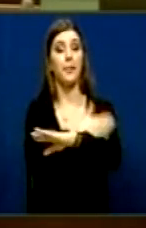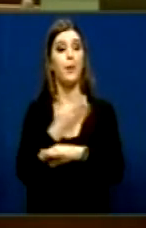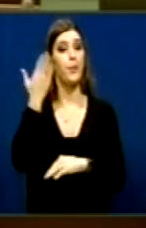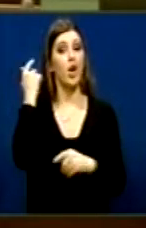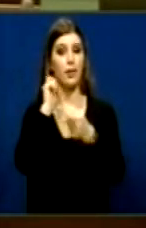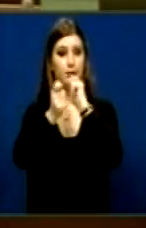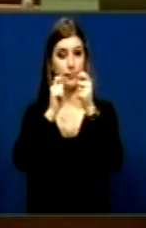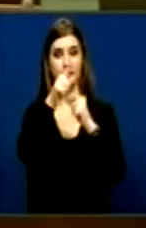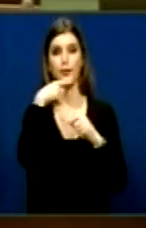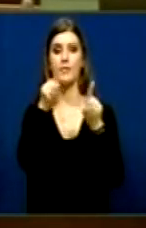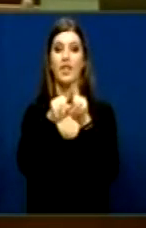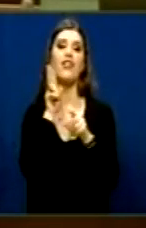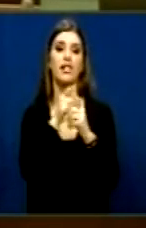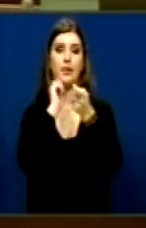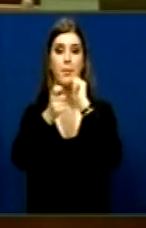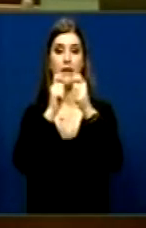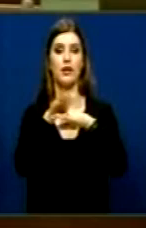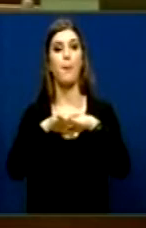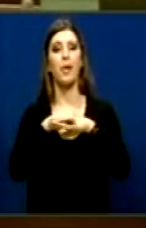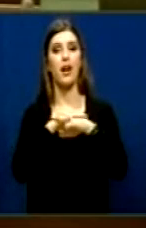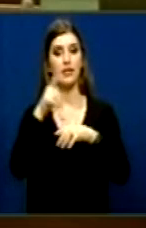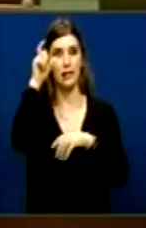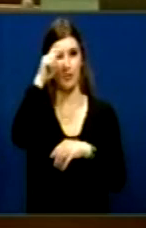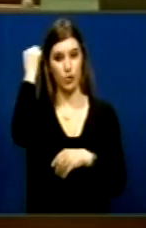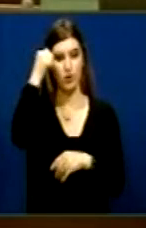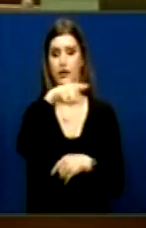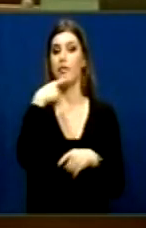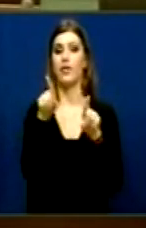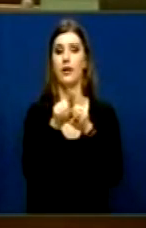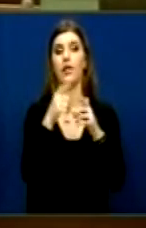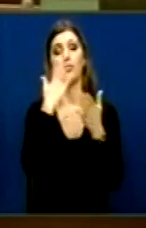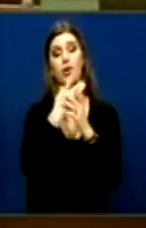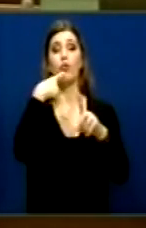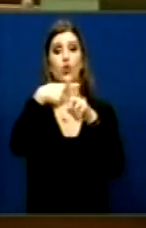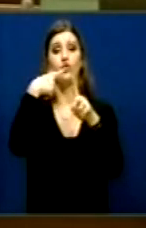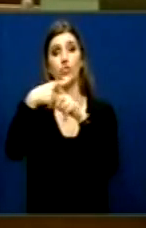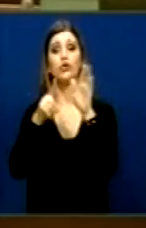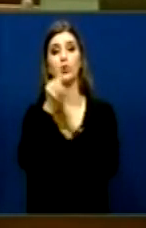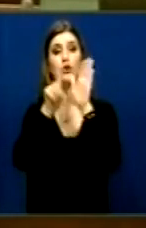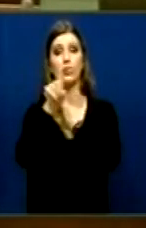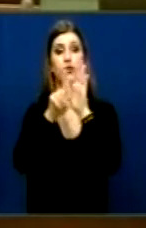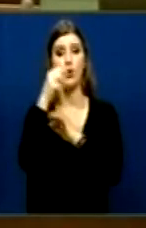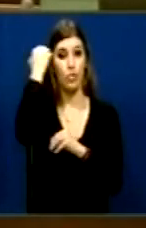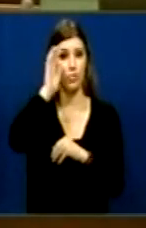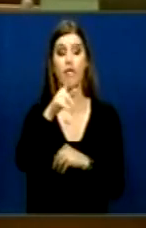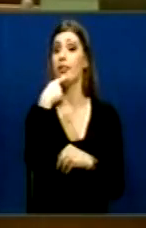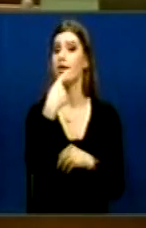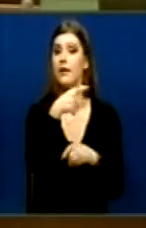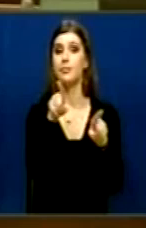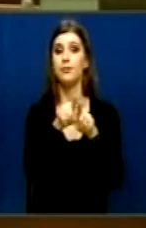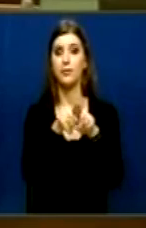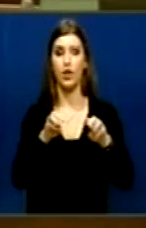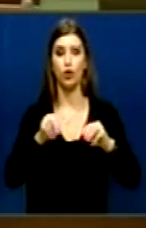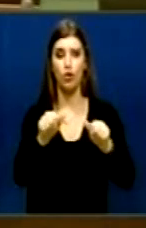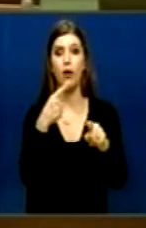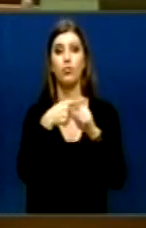dialog teknik më herët. Se u përmendi këtë nga kërë ministri, se sukses e shumë të më vatë Kosovës në këtë. Për dhe thë që marrëveshja për kadastrit dhe regjistin civil,